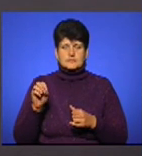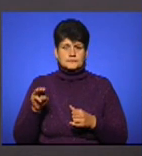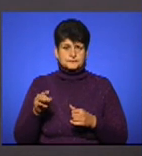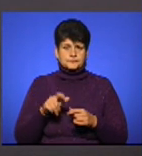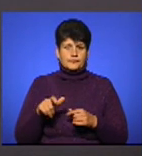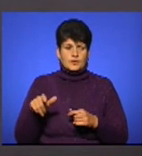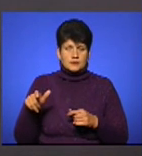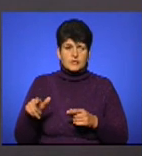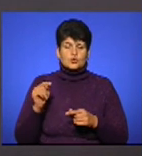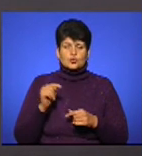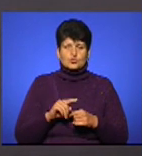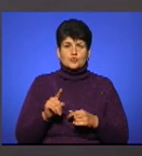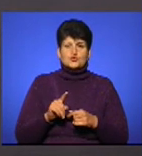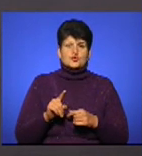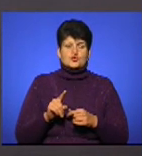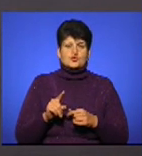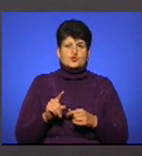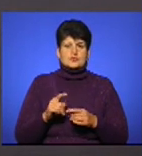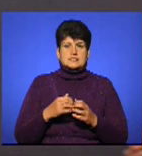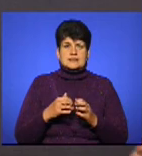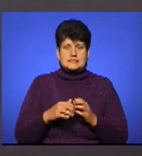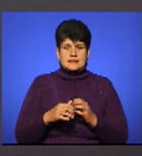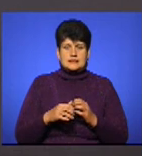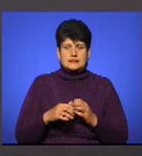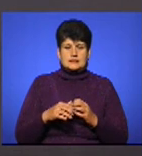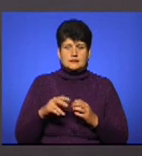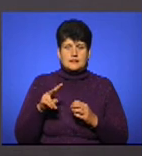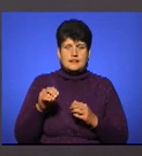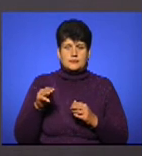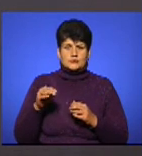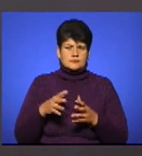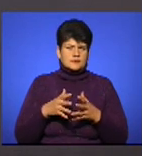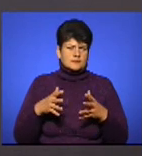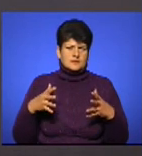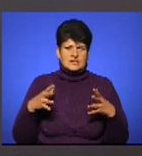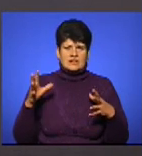сиротипів лептоспір дуже великий і від